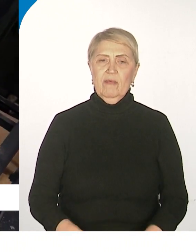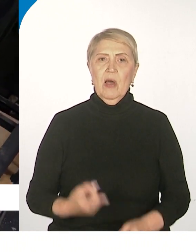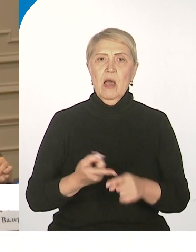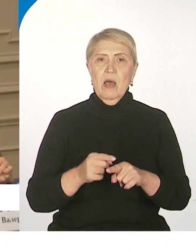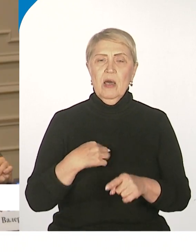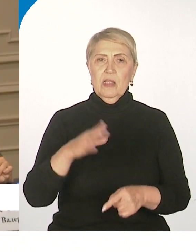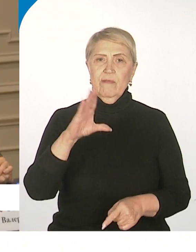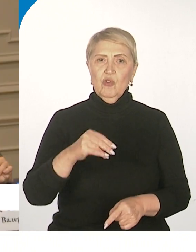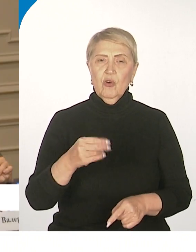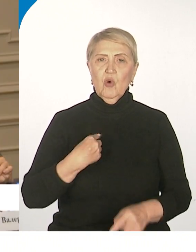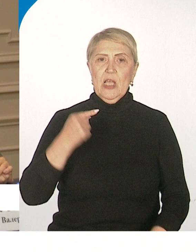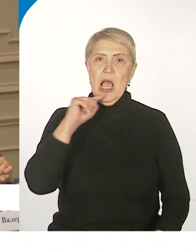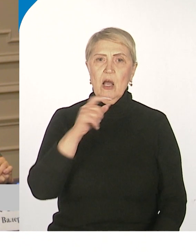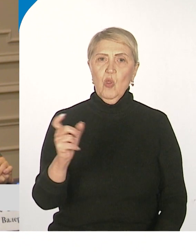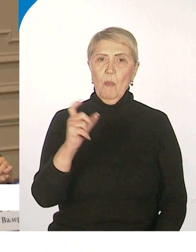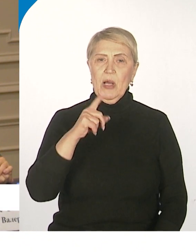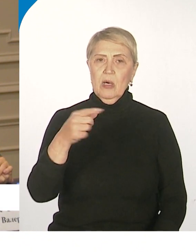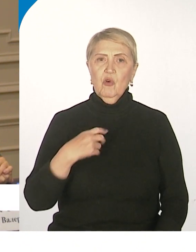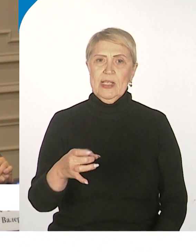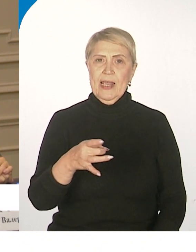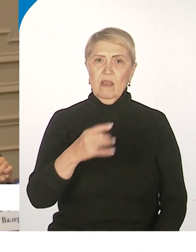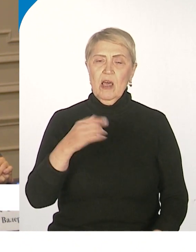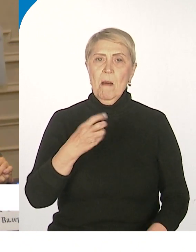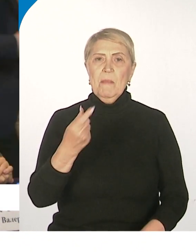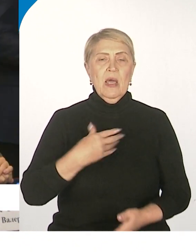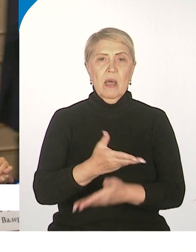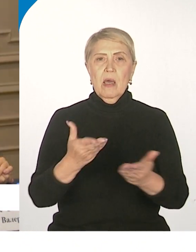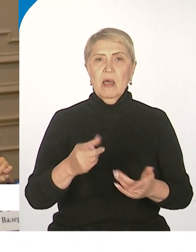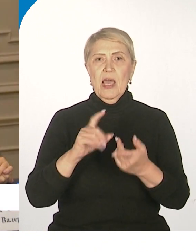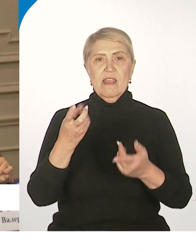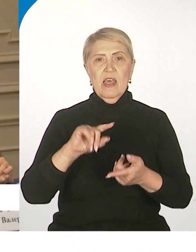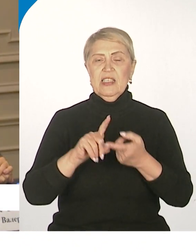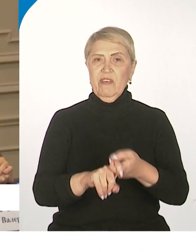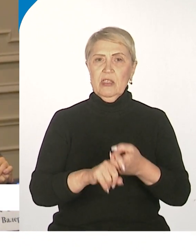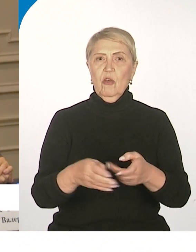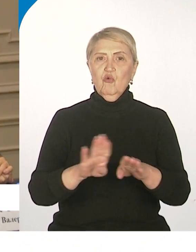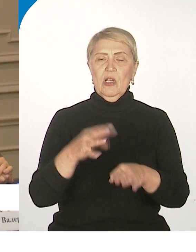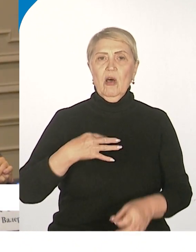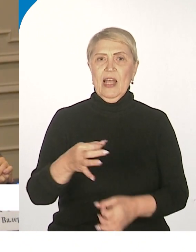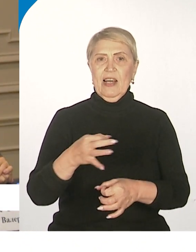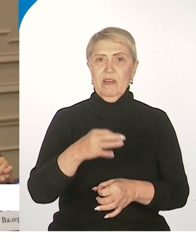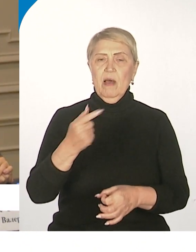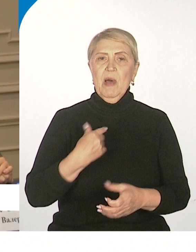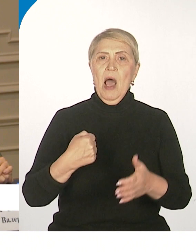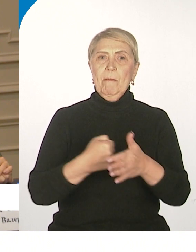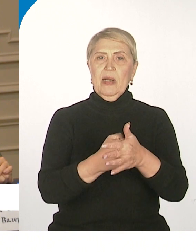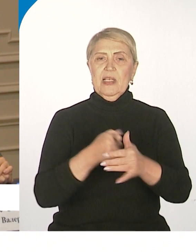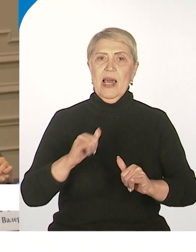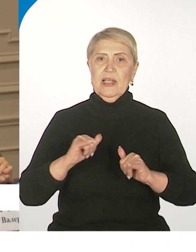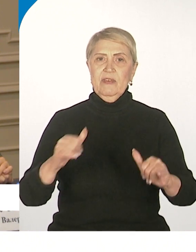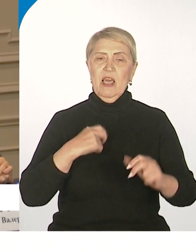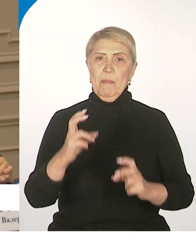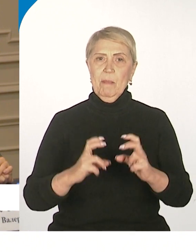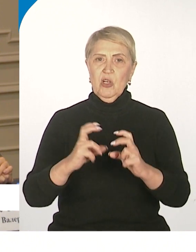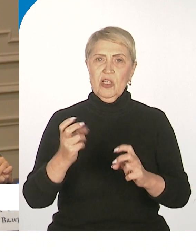диверсифицированная экономика региона. Мы не завязаны только на сырьевые отрасли, опираемся и на развитую промышленность,